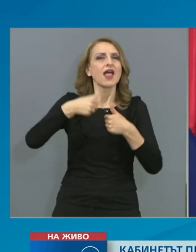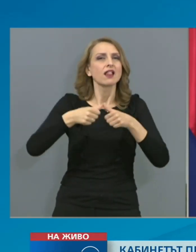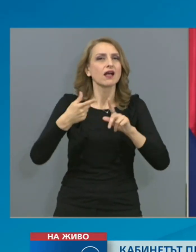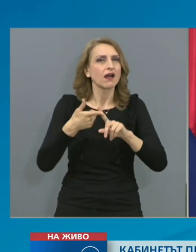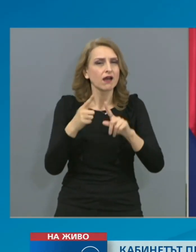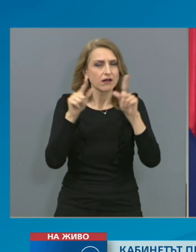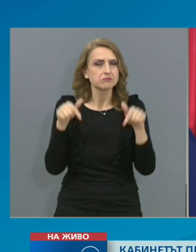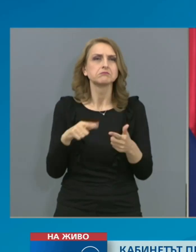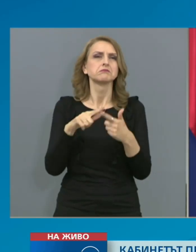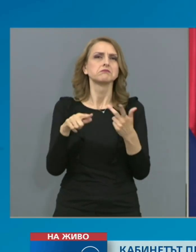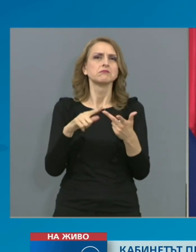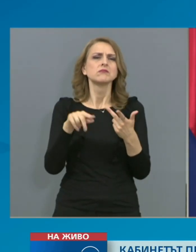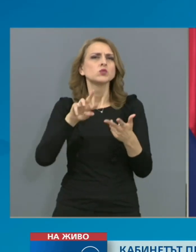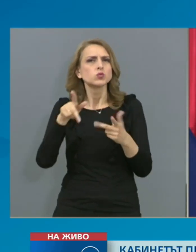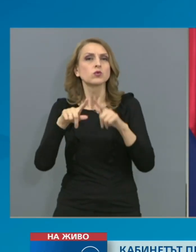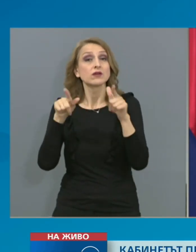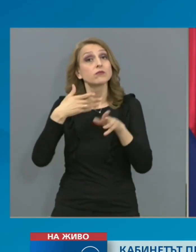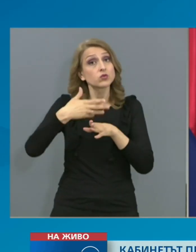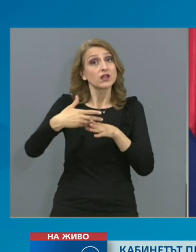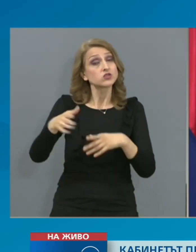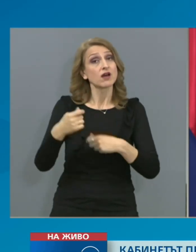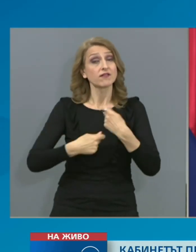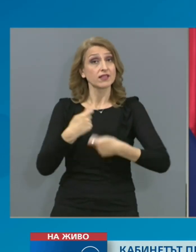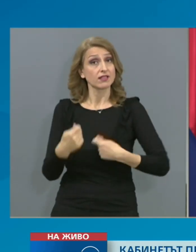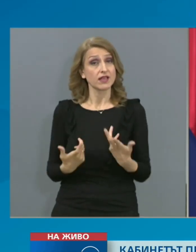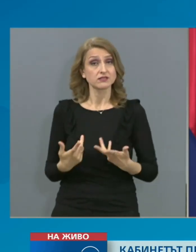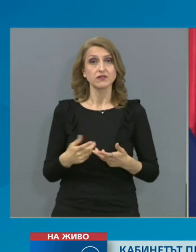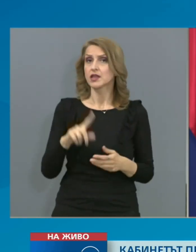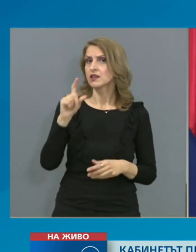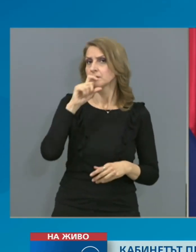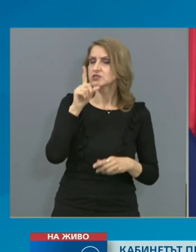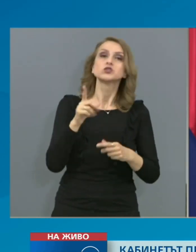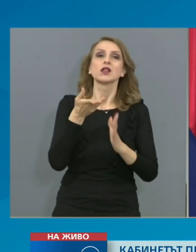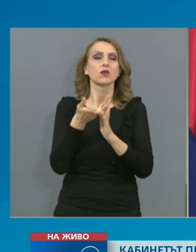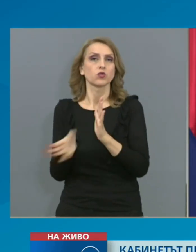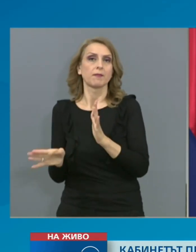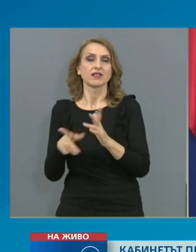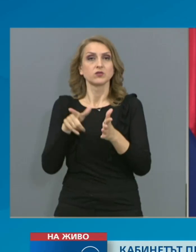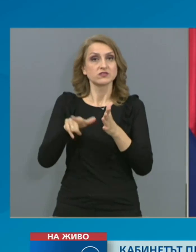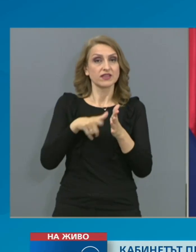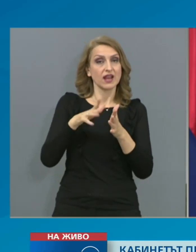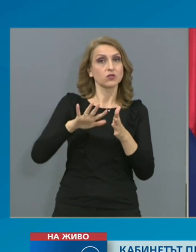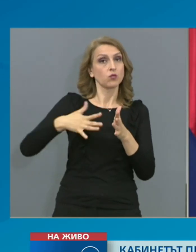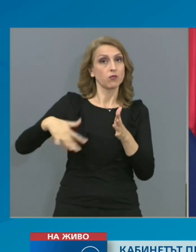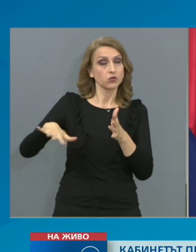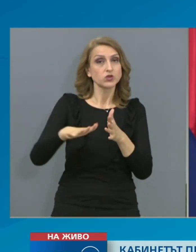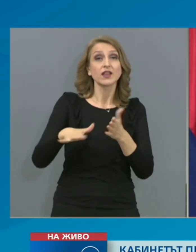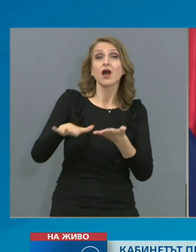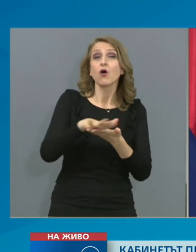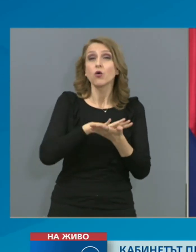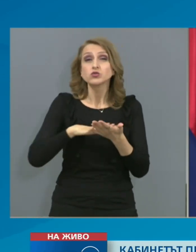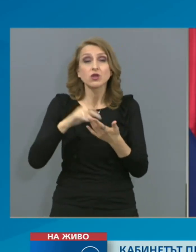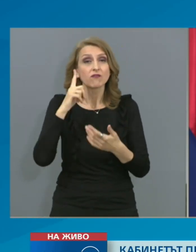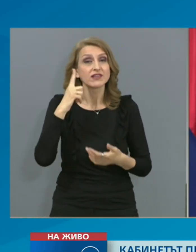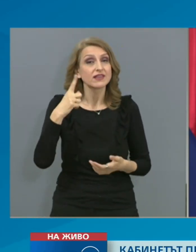които продължават да действат, независимо от падането на извредното положение. И основната пак, повтарям,